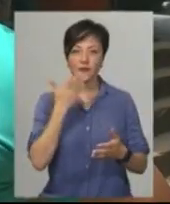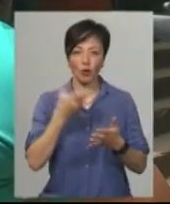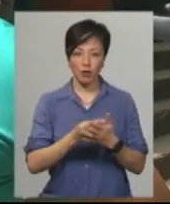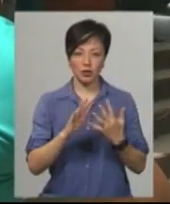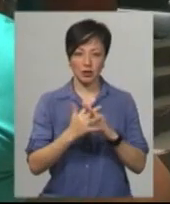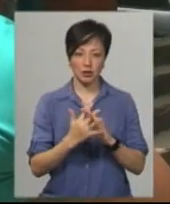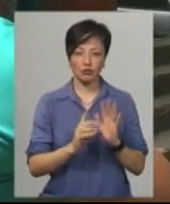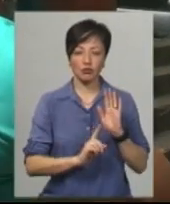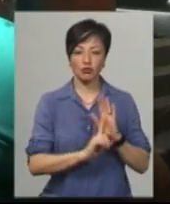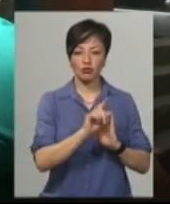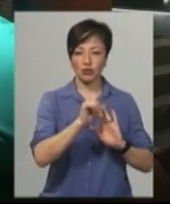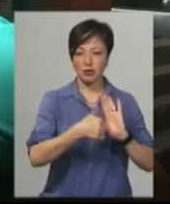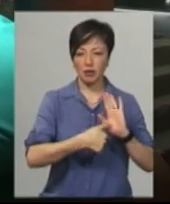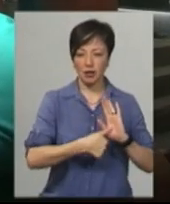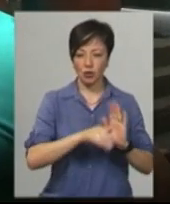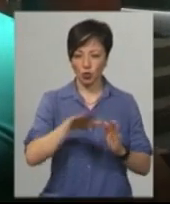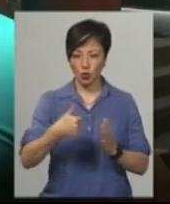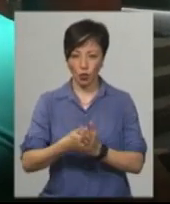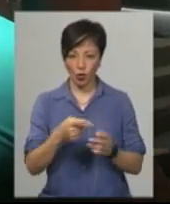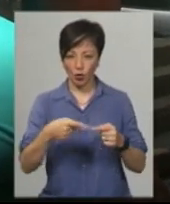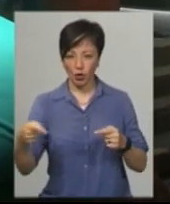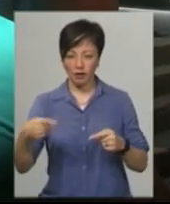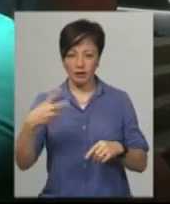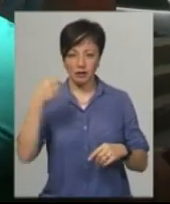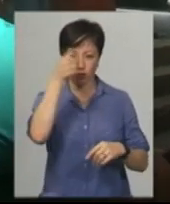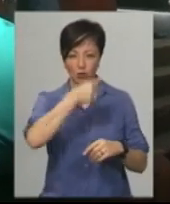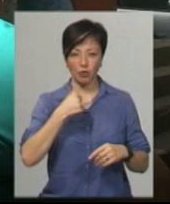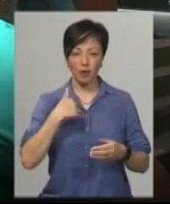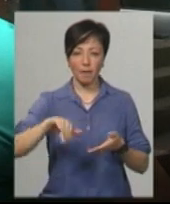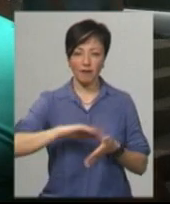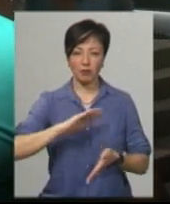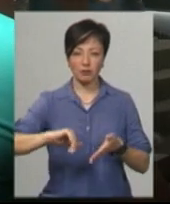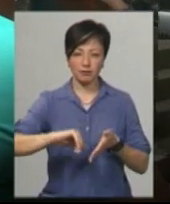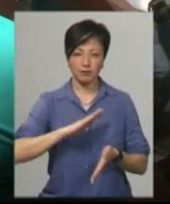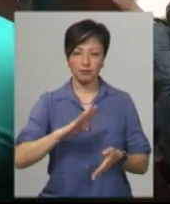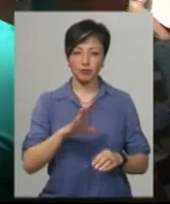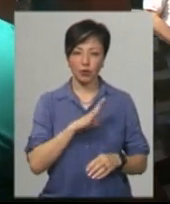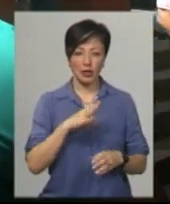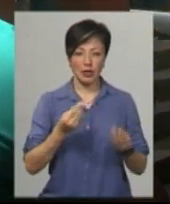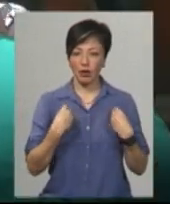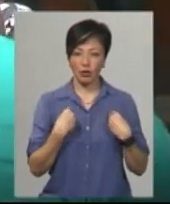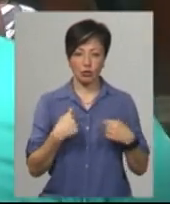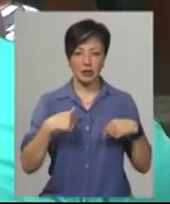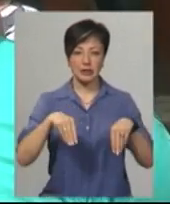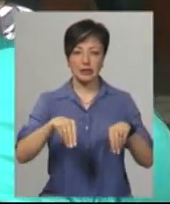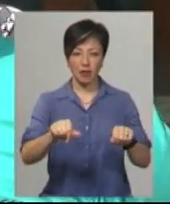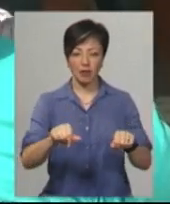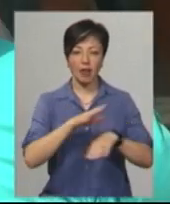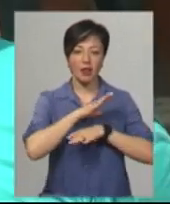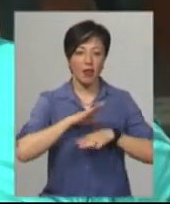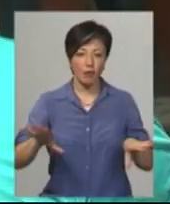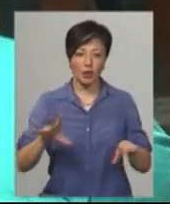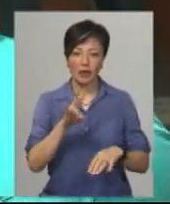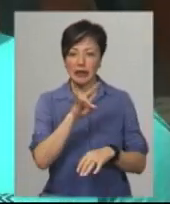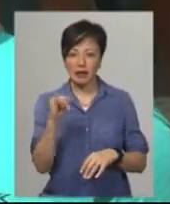Із 16-го року до 20-го року мені приходили пару відмов, що не надають мені землю. Не було землі ні